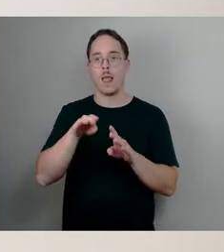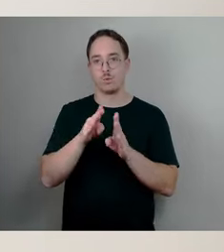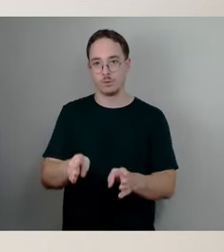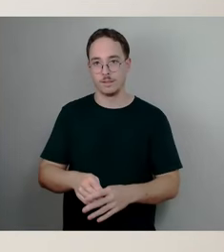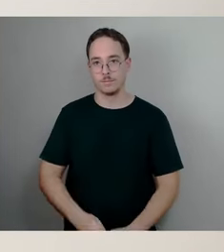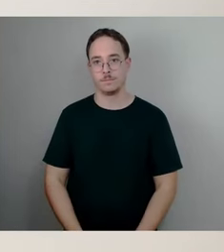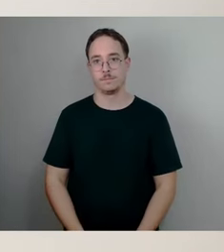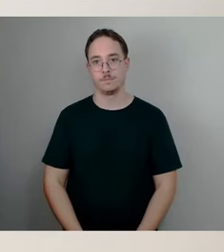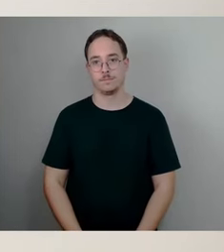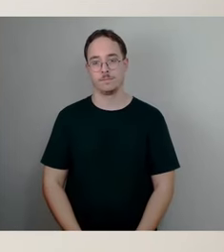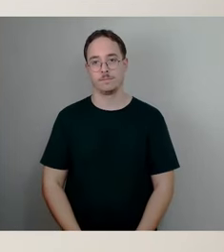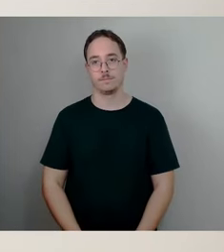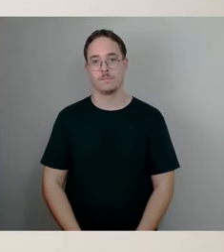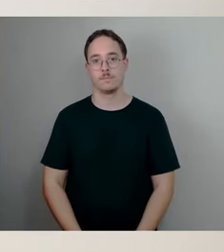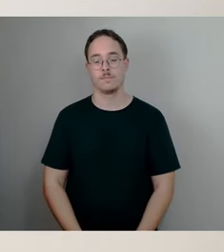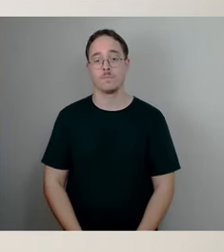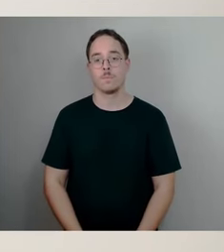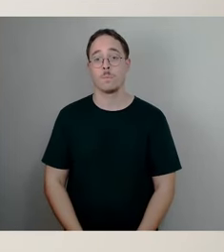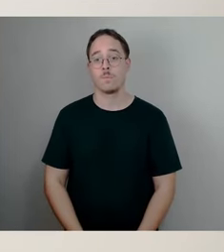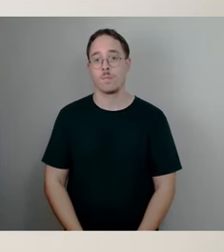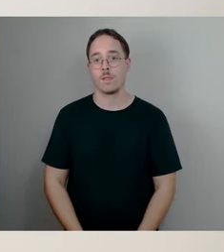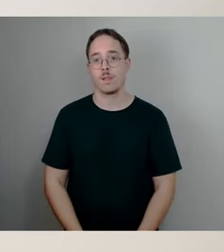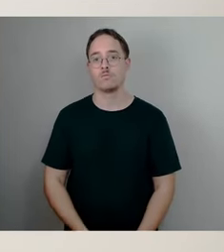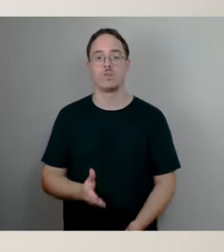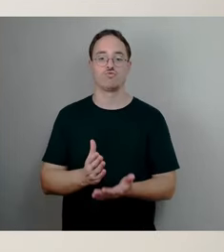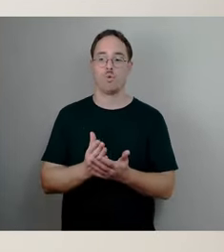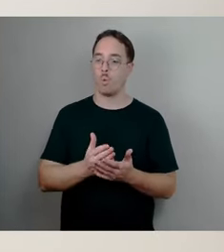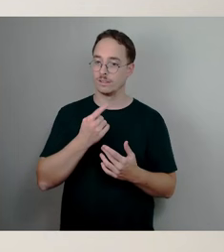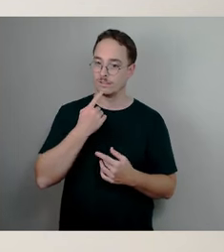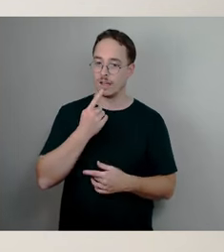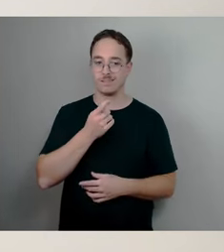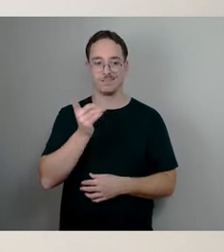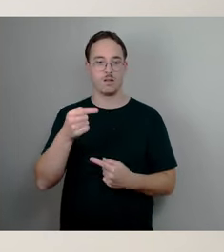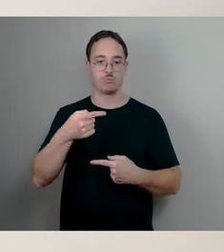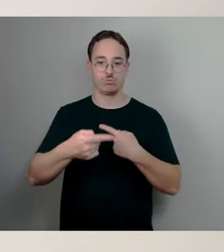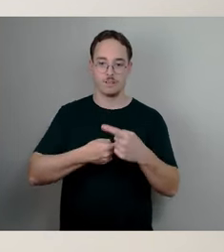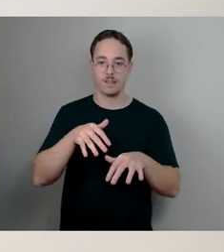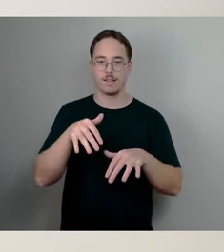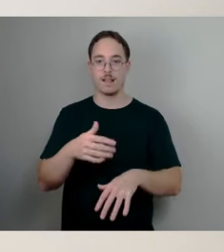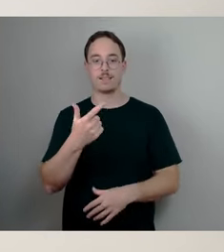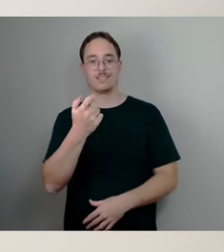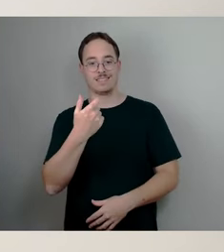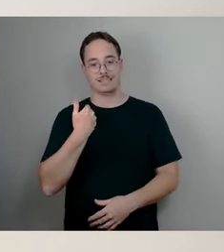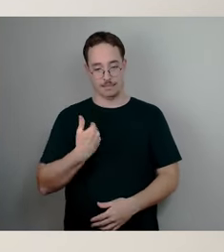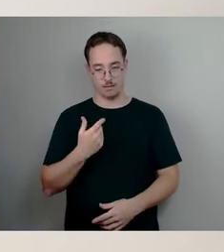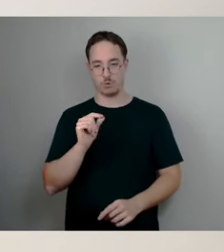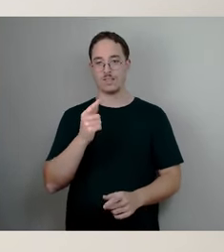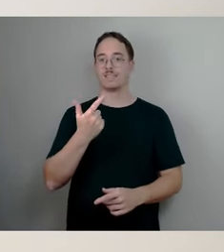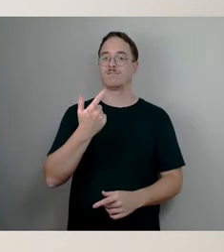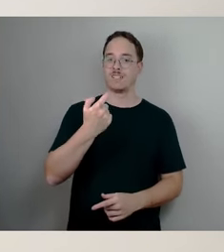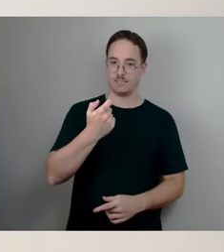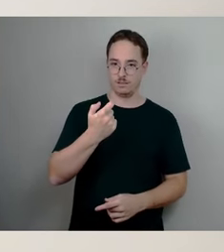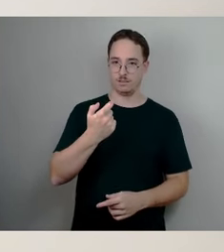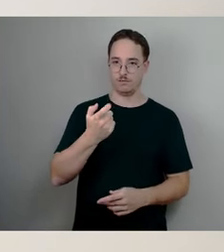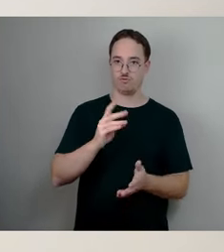in dem Prozess 20 Träger, das heißt also, es sind 20 Schulen betroffen, entsprechend angeschrieben,